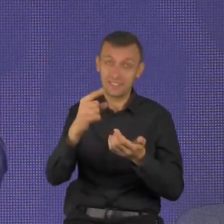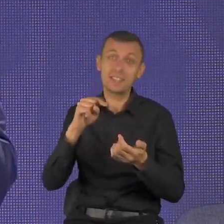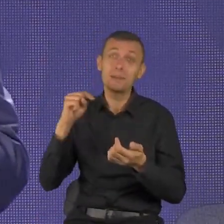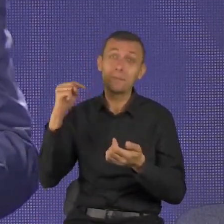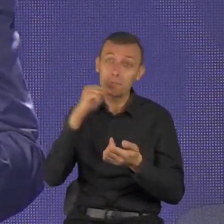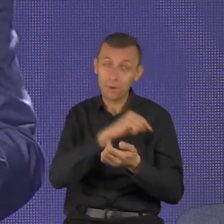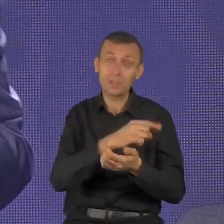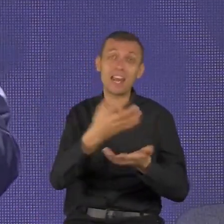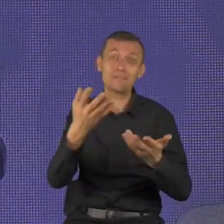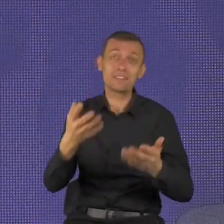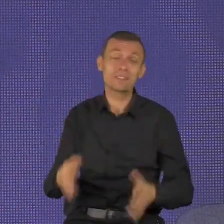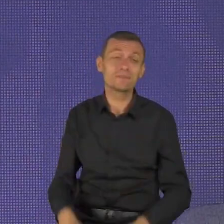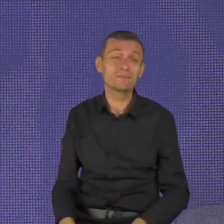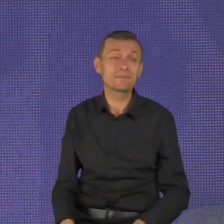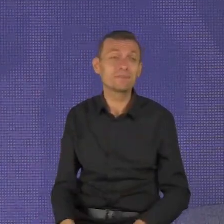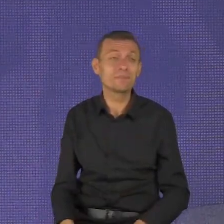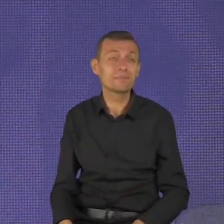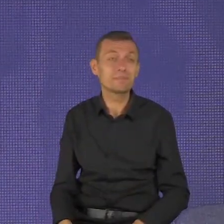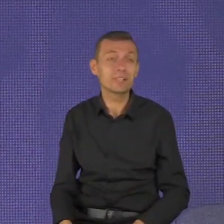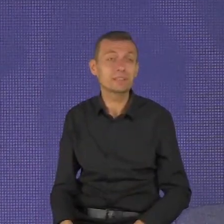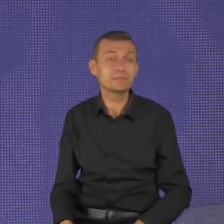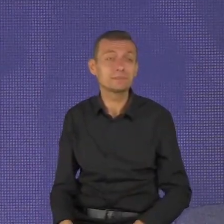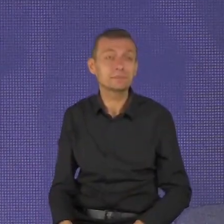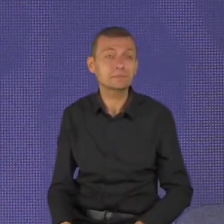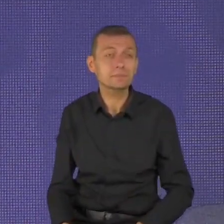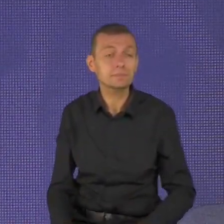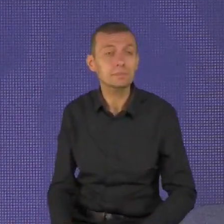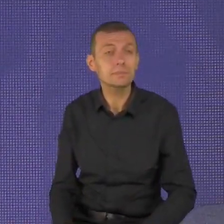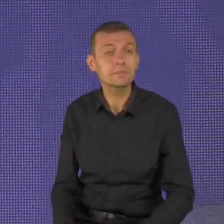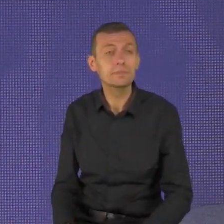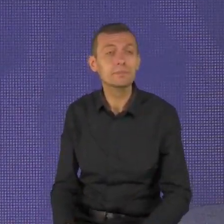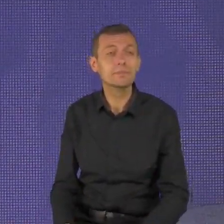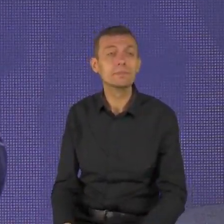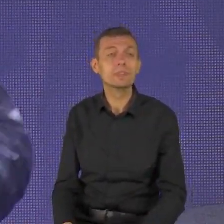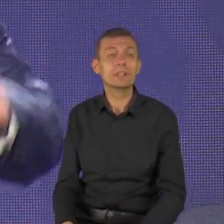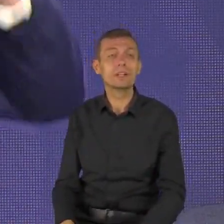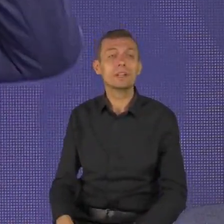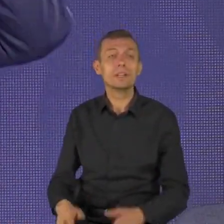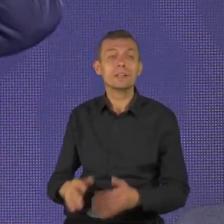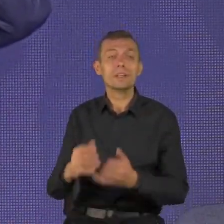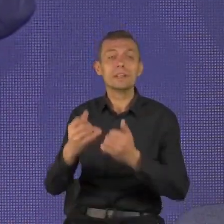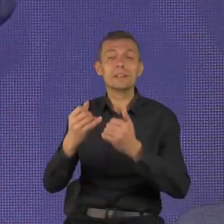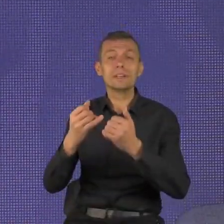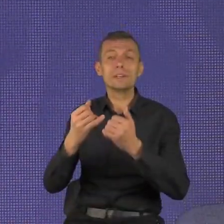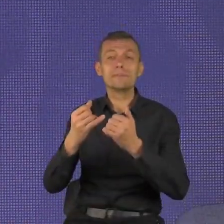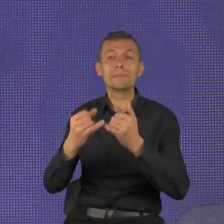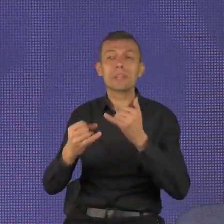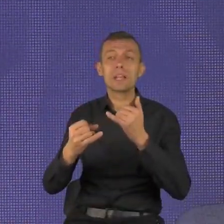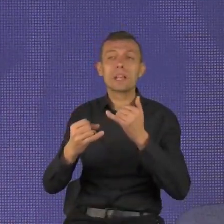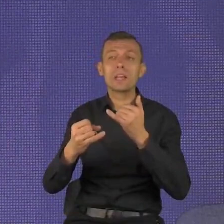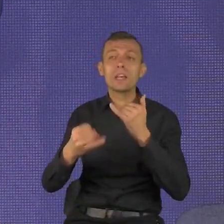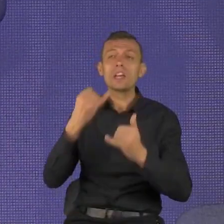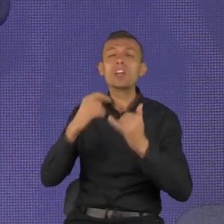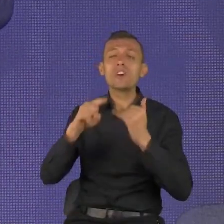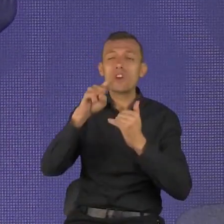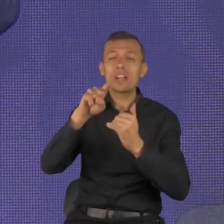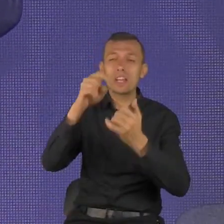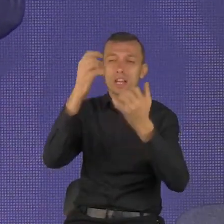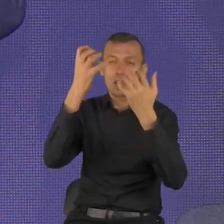To jest nauczyć się słuchać zanim cokolwiek powiemy. Kto z was ma problem z tym, że...